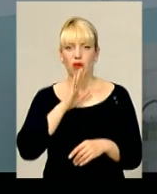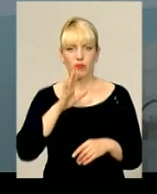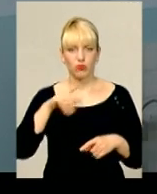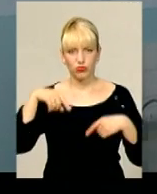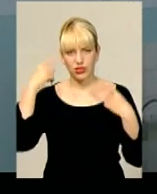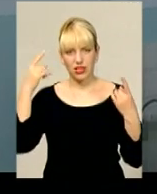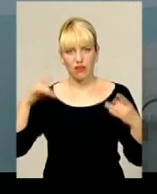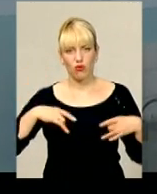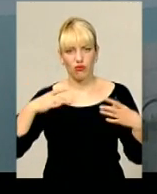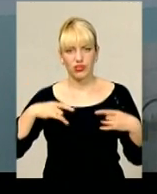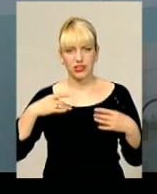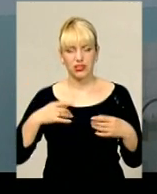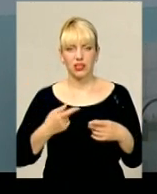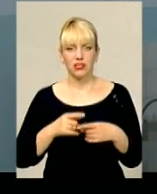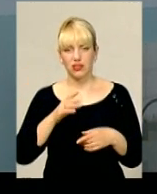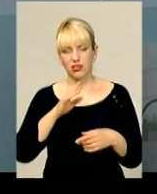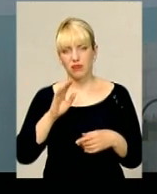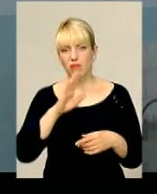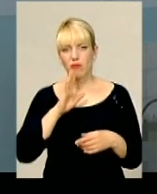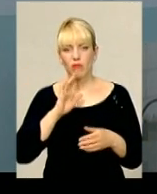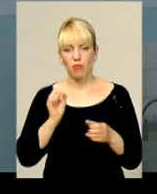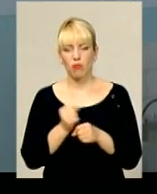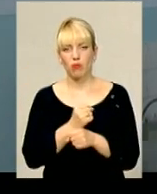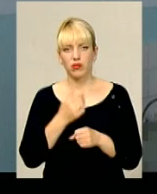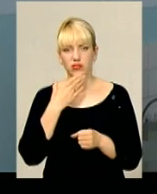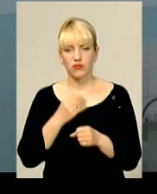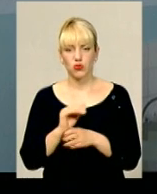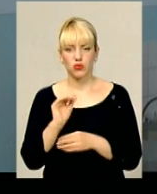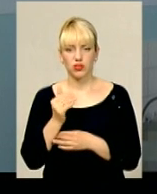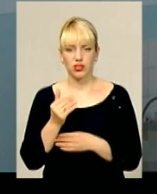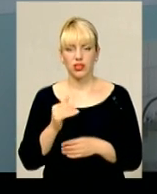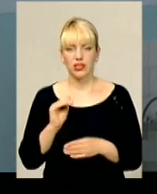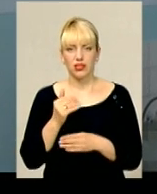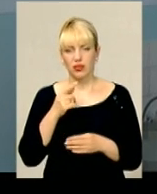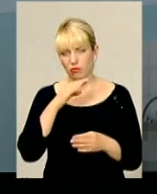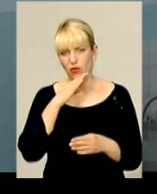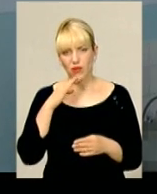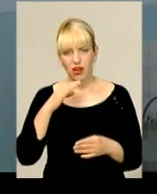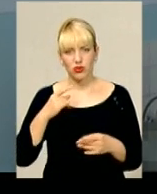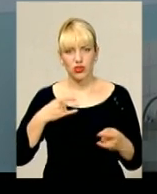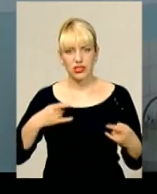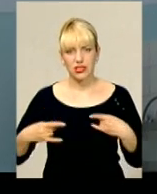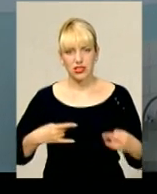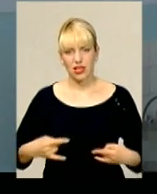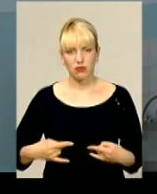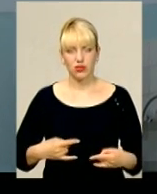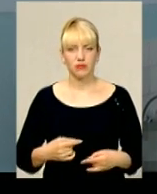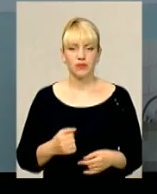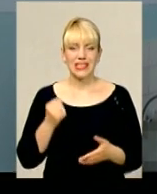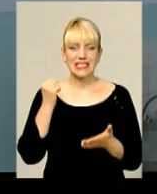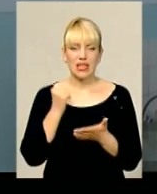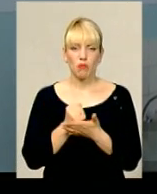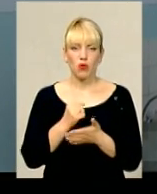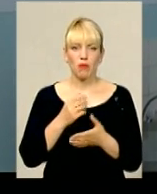і вона побила свою дитину. Дитина поступила із множинними синцями, забоями м'яких